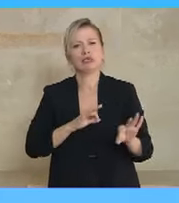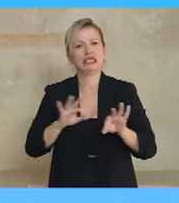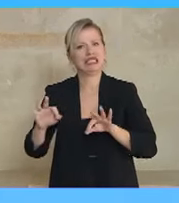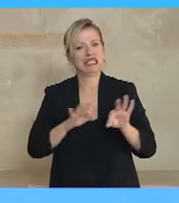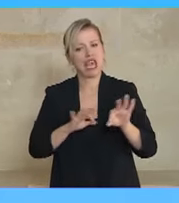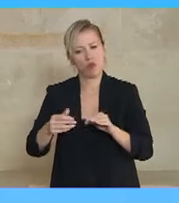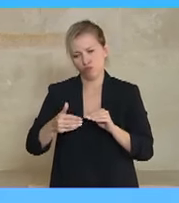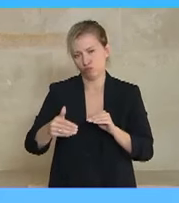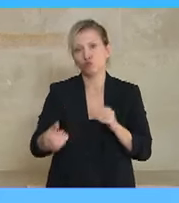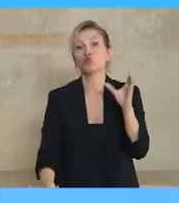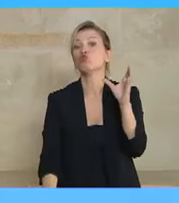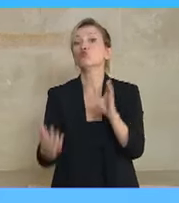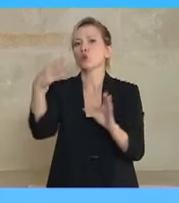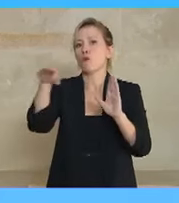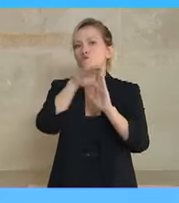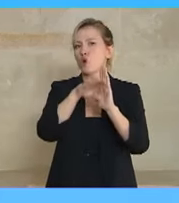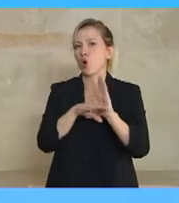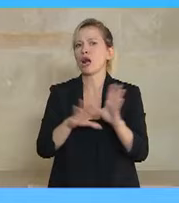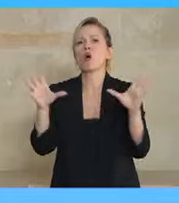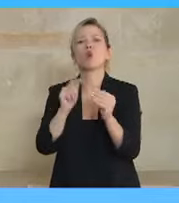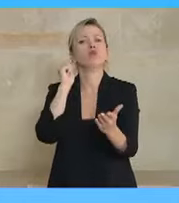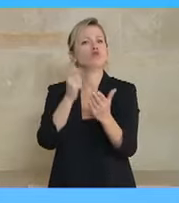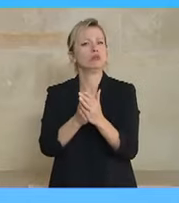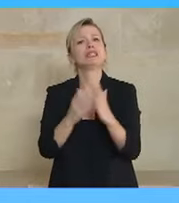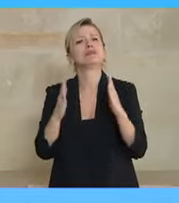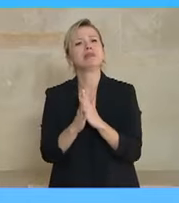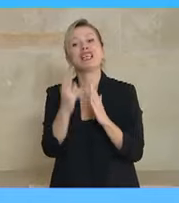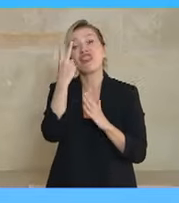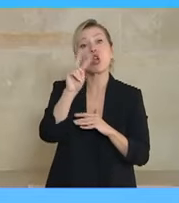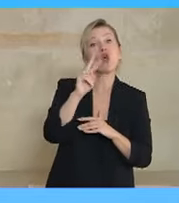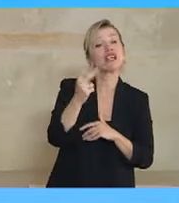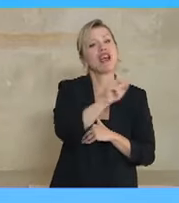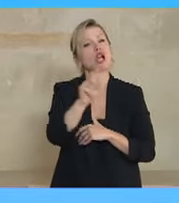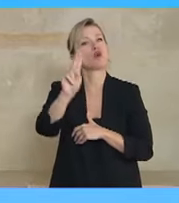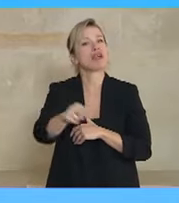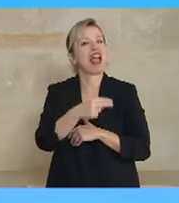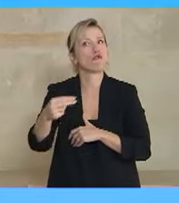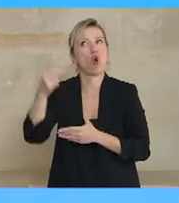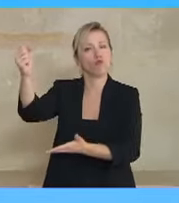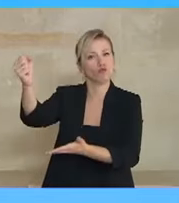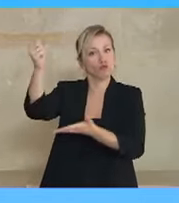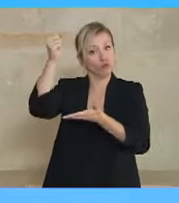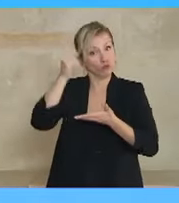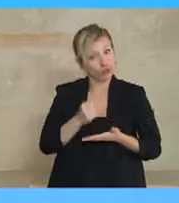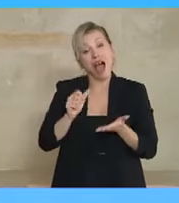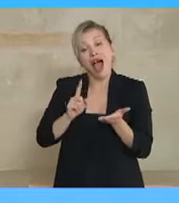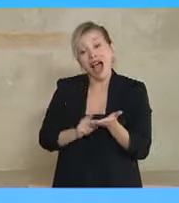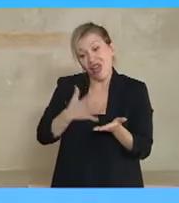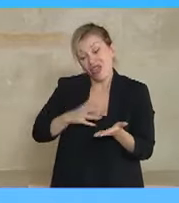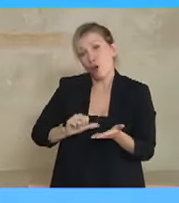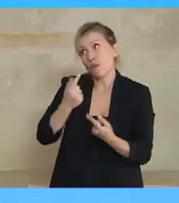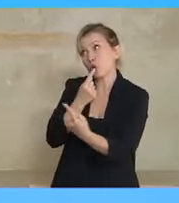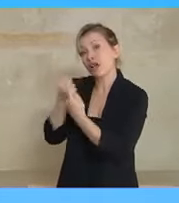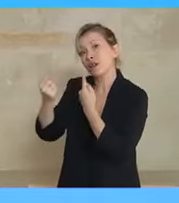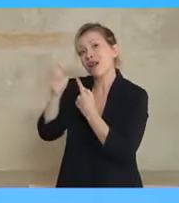πολύ μεγαλύτερου βελληνικούς, ύψους κοντά στα 2 δισεκατομμύρια ευρώ. Για να το κάνουμε αυτό πρέπει να ολοκληρώσουμε μια διαπαραγμάτευση με την Ευρωπαϊκή